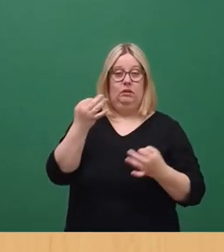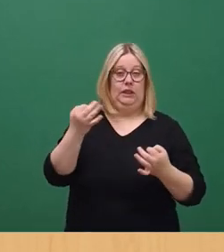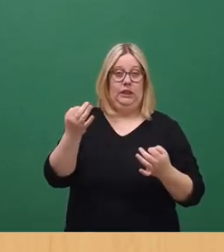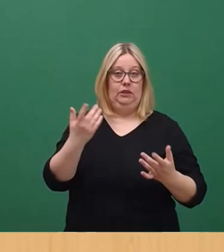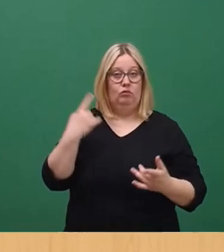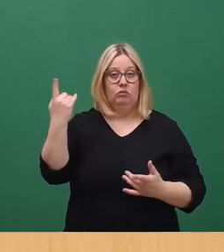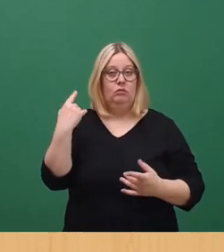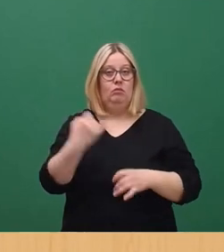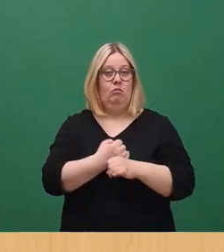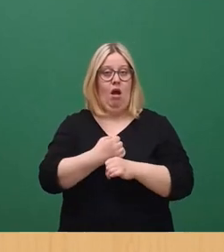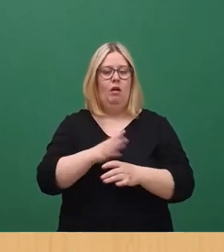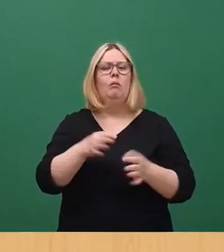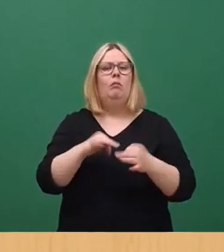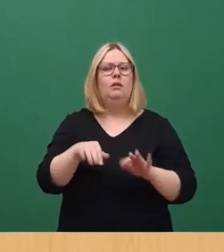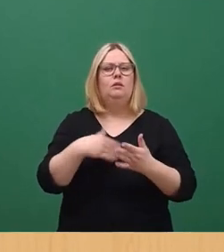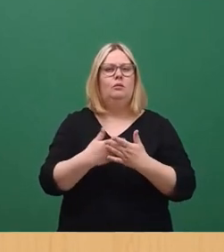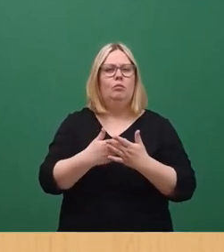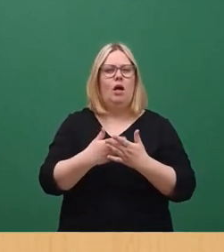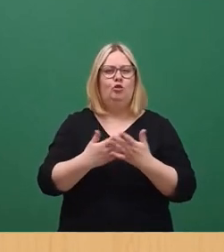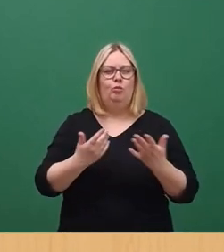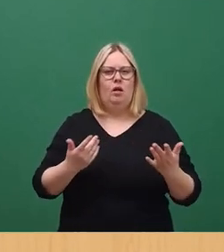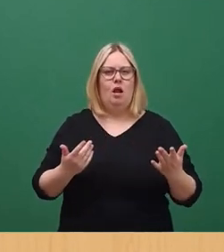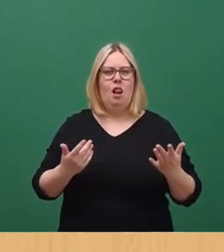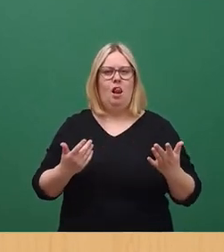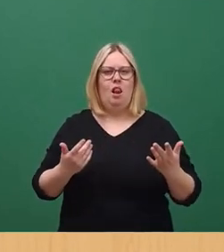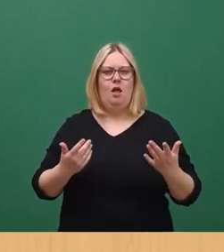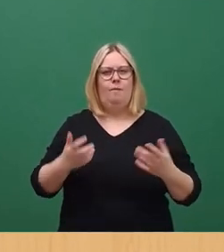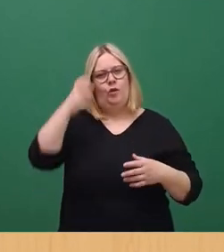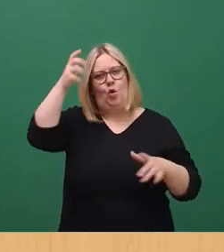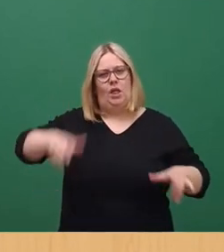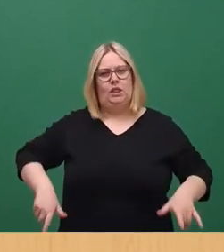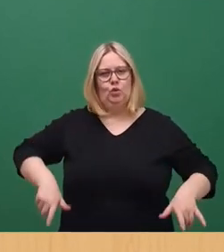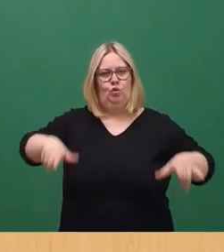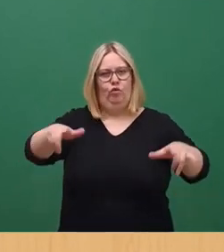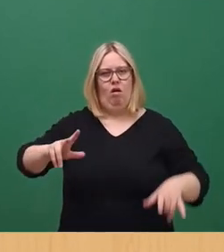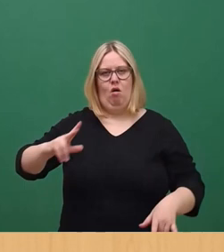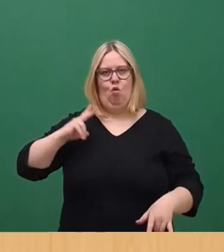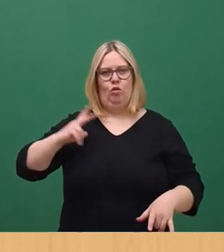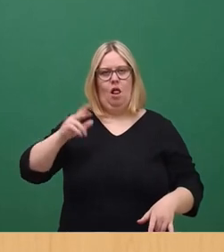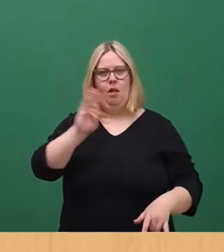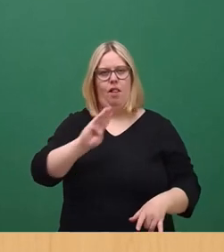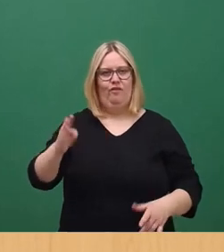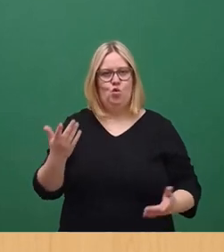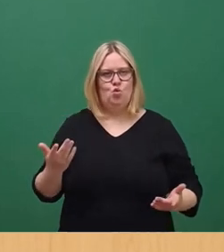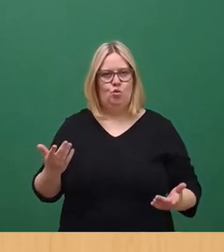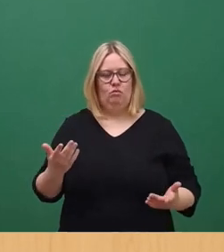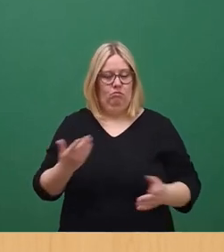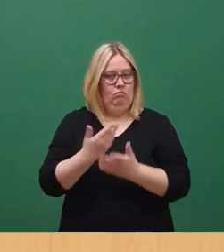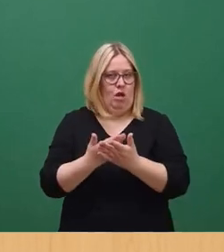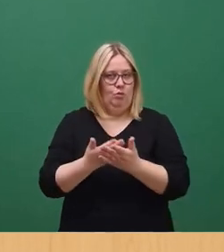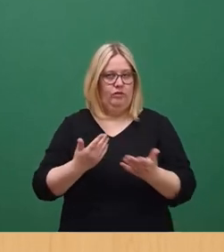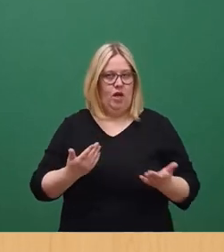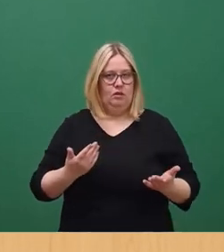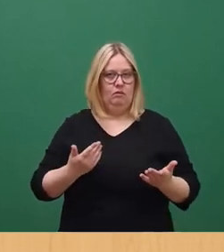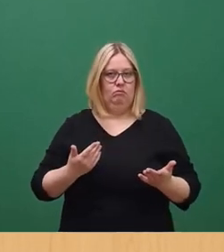Unser bestes Beispiel am Bereich Königsufer ist das Hotel Bellevue. Und lassen Sie